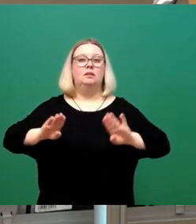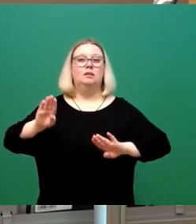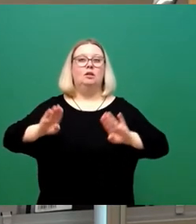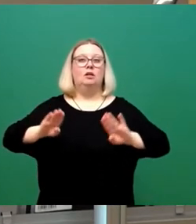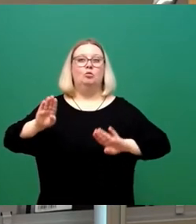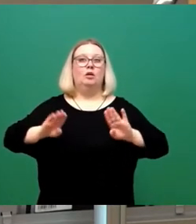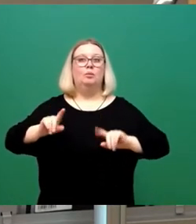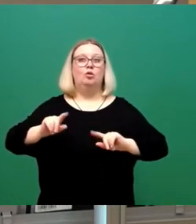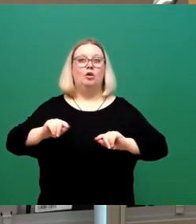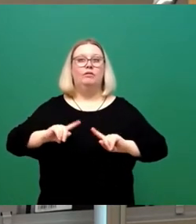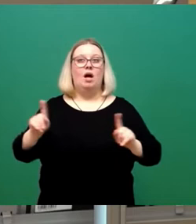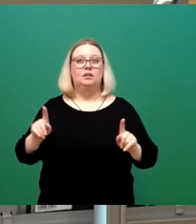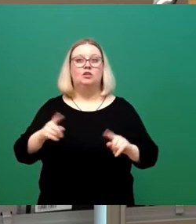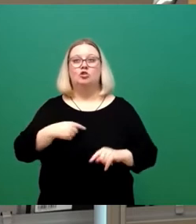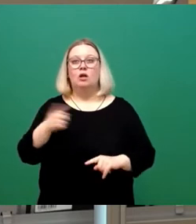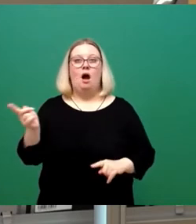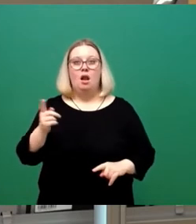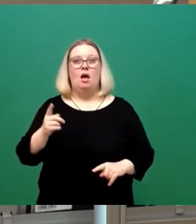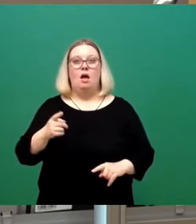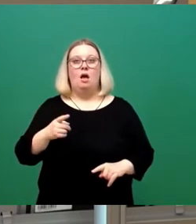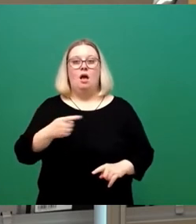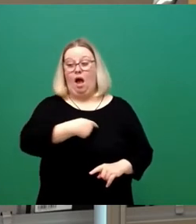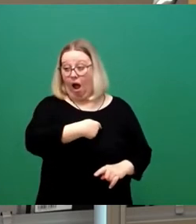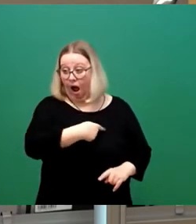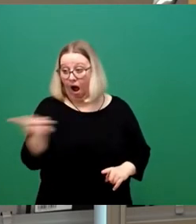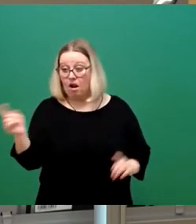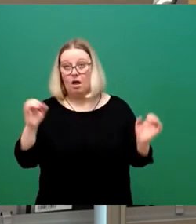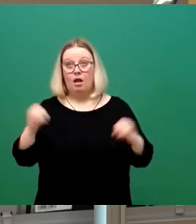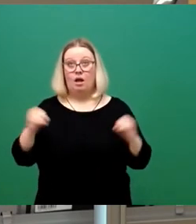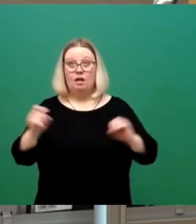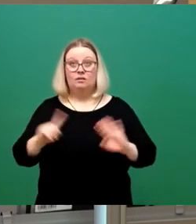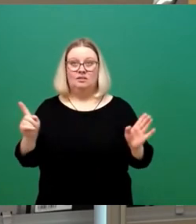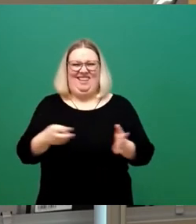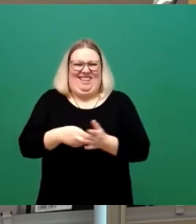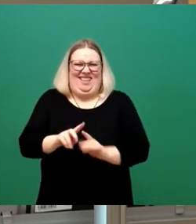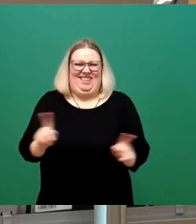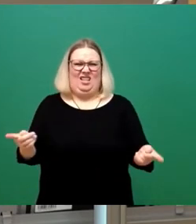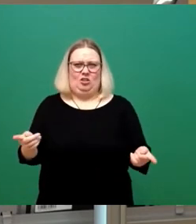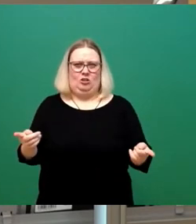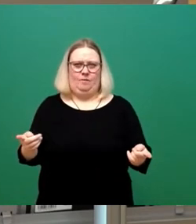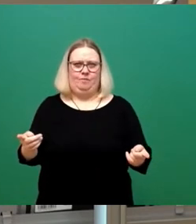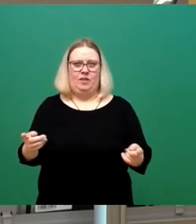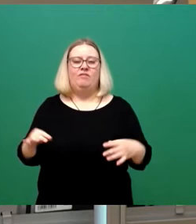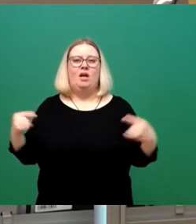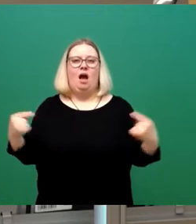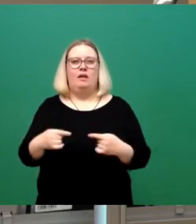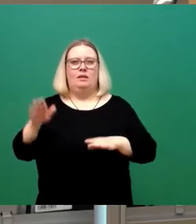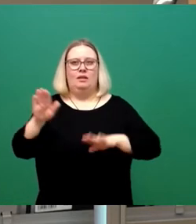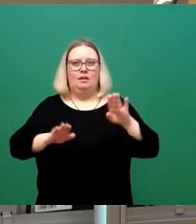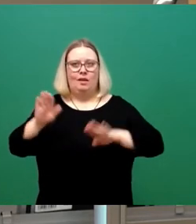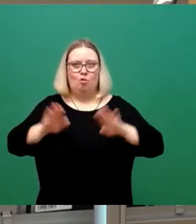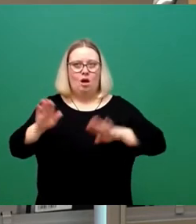eben nicht, dass es immer zwingend einen Konsens geben muss. Das ist auch völlig illusorisch, weil es mit Antidemokraten keinen